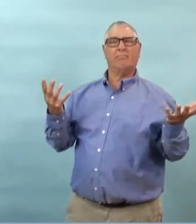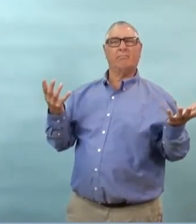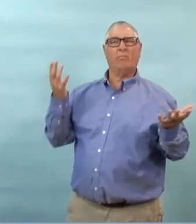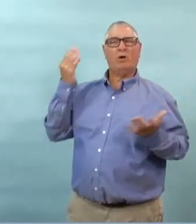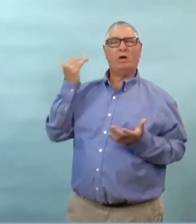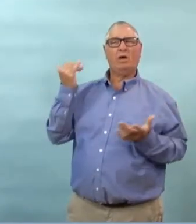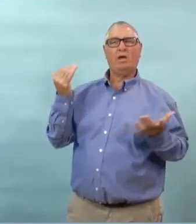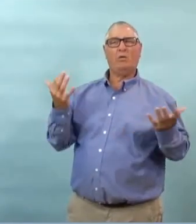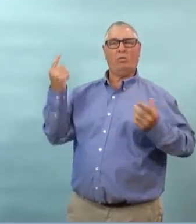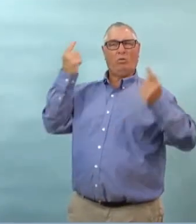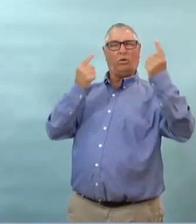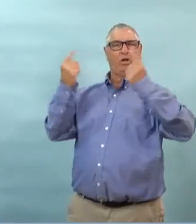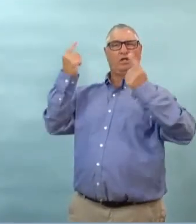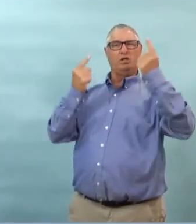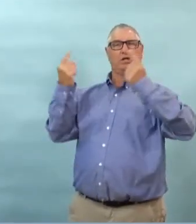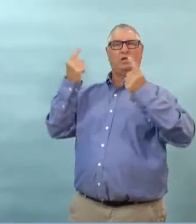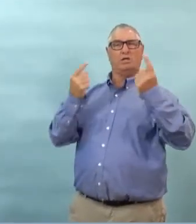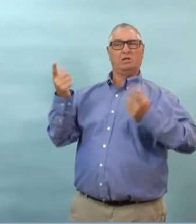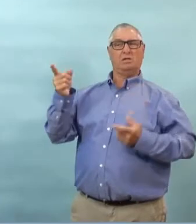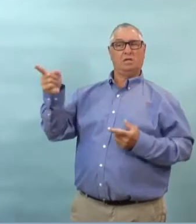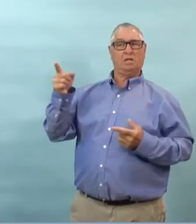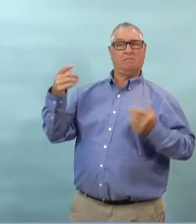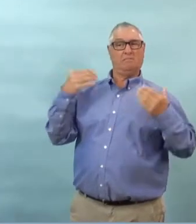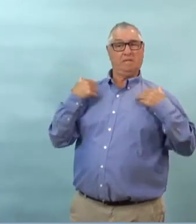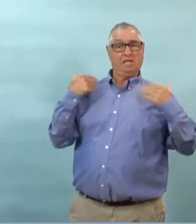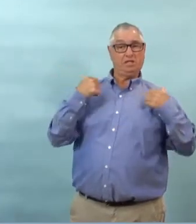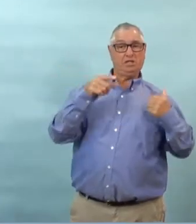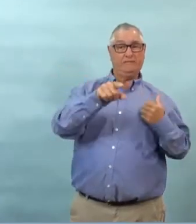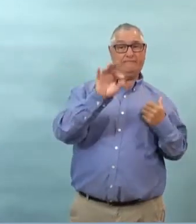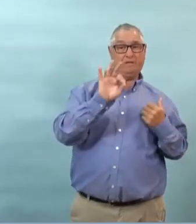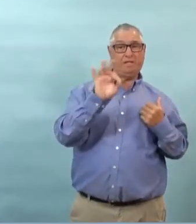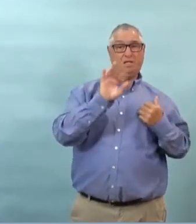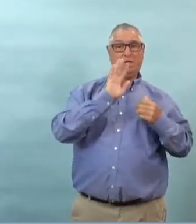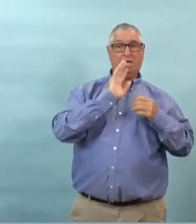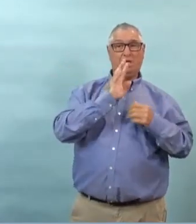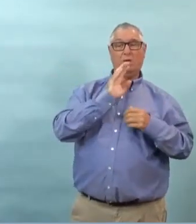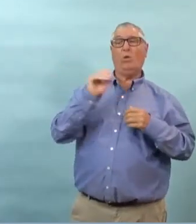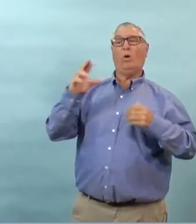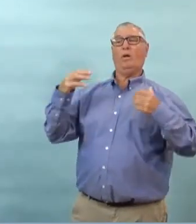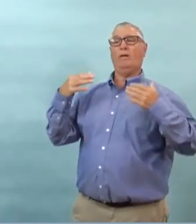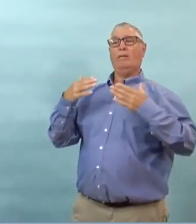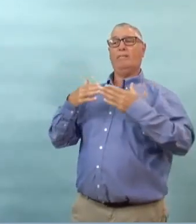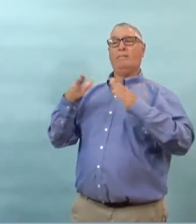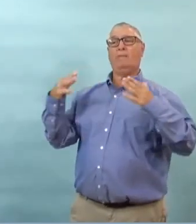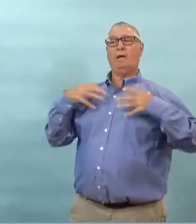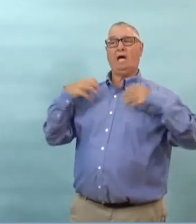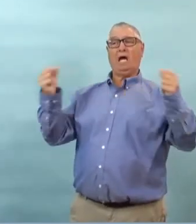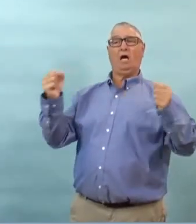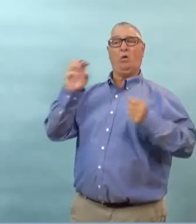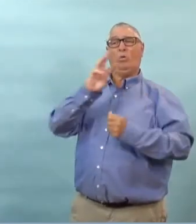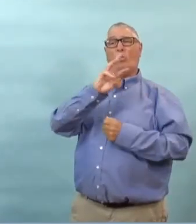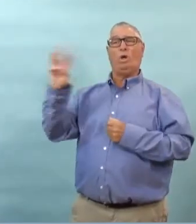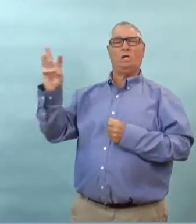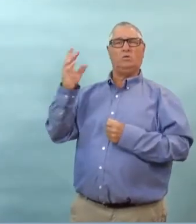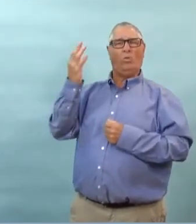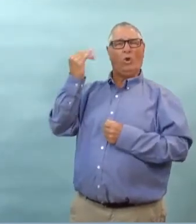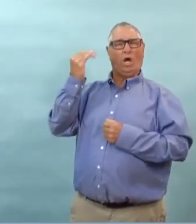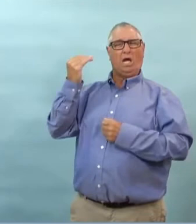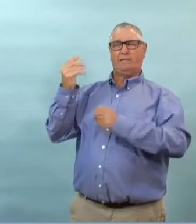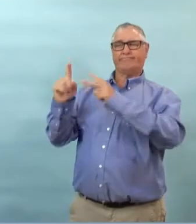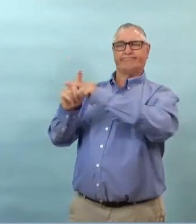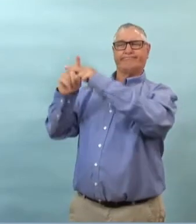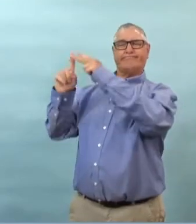est ce que les autorités de santé publique ou le ministre